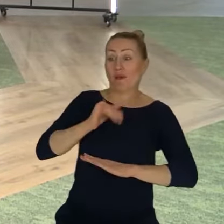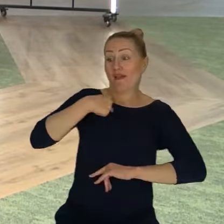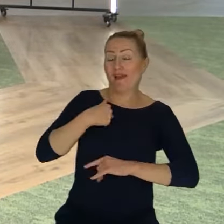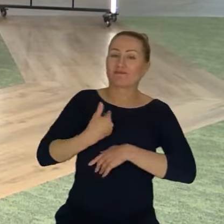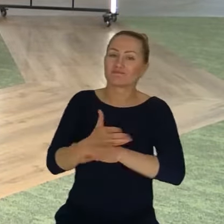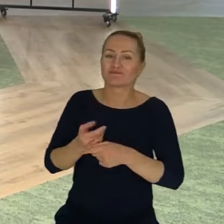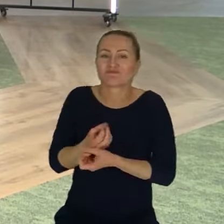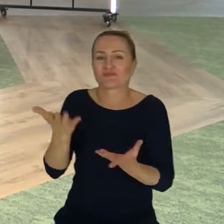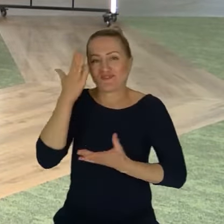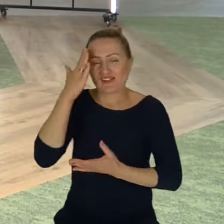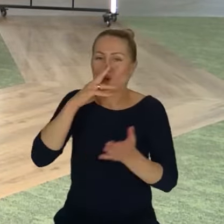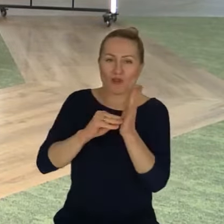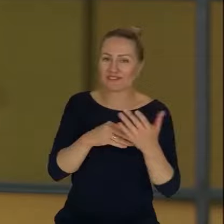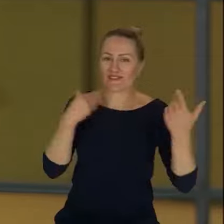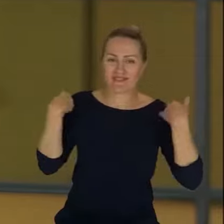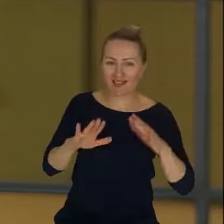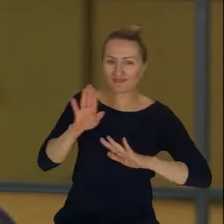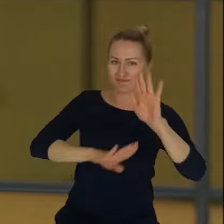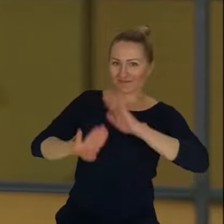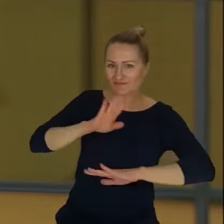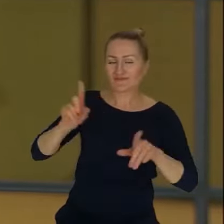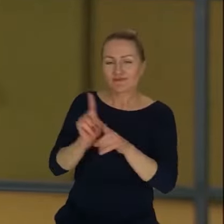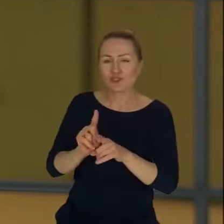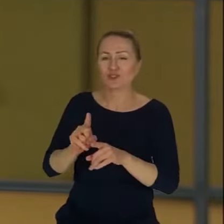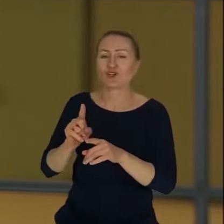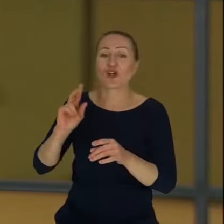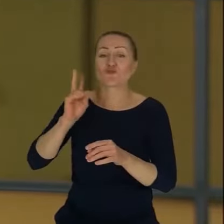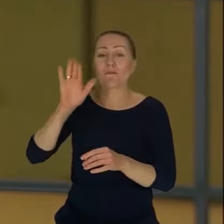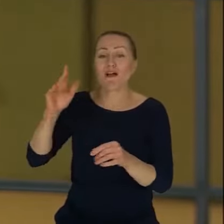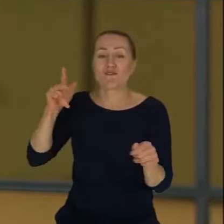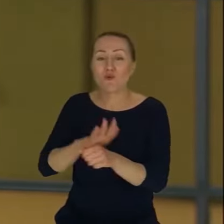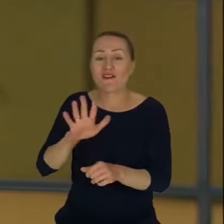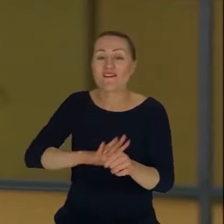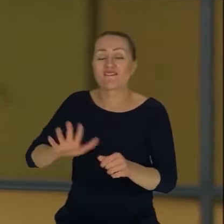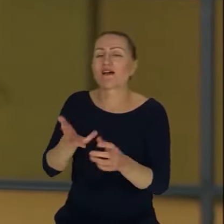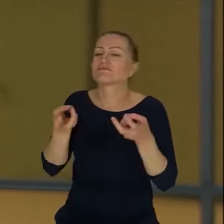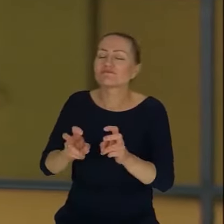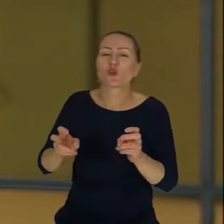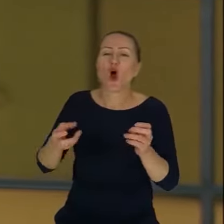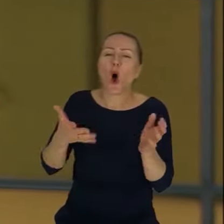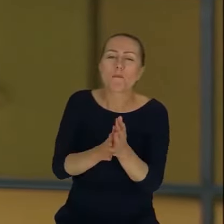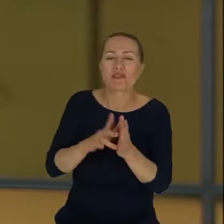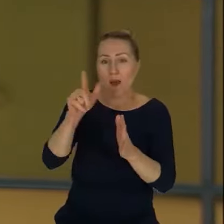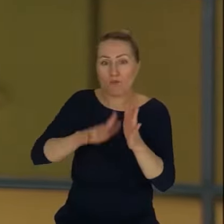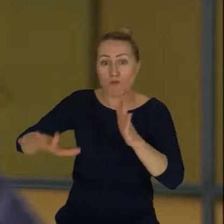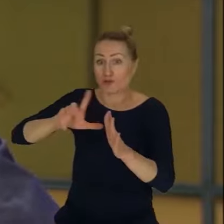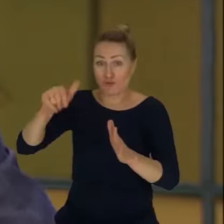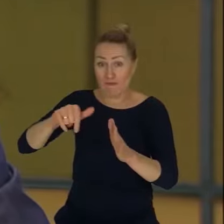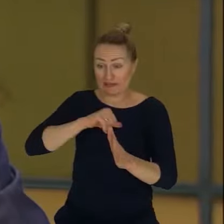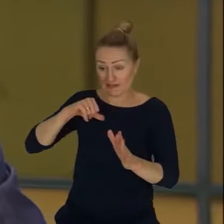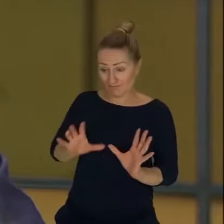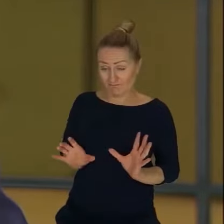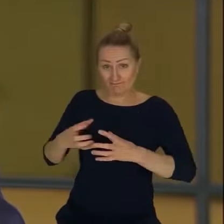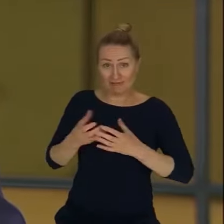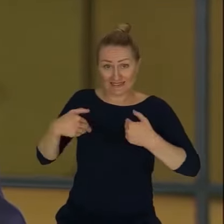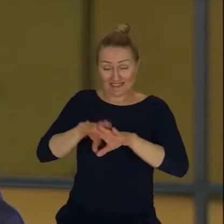doświadczeniem. I w ogóle, jeśli ktokolwiek ma wpływ na kształtowanie opinii publicznej. Czy powinien się jednak zamykać w swojej bańce świata offline'owego, czy jednak